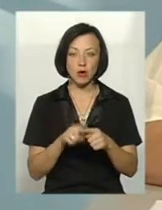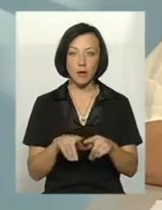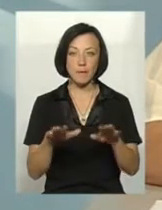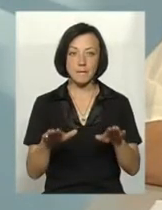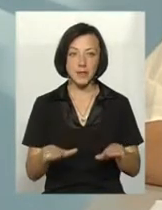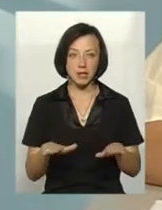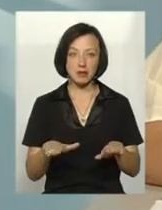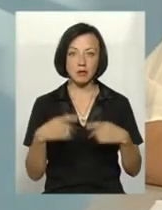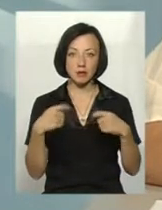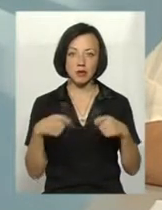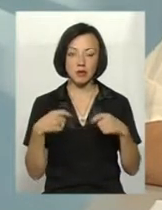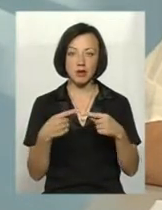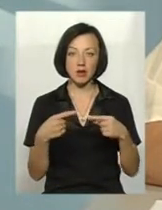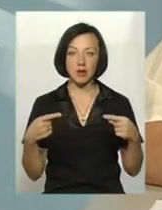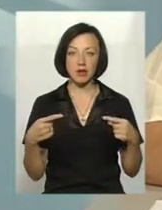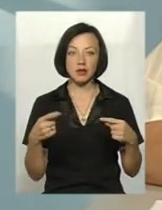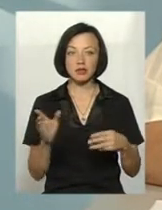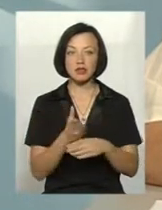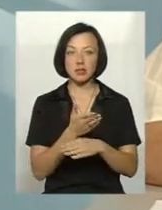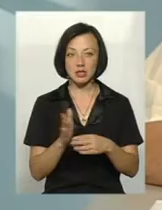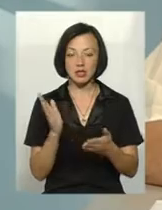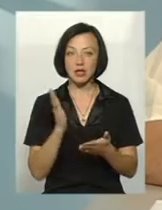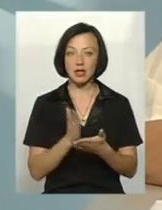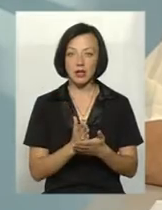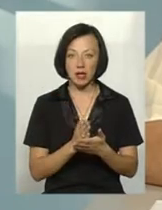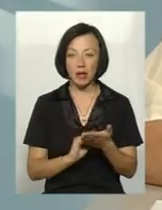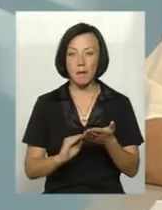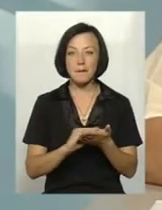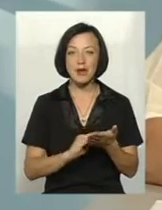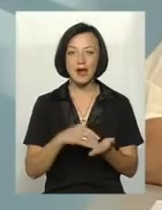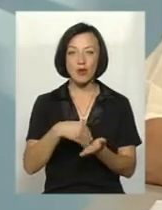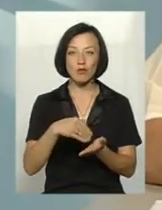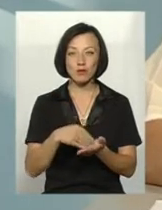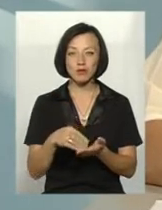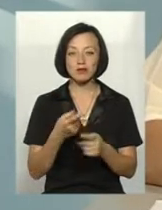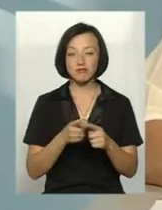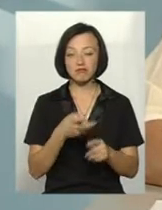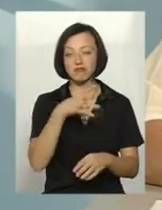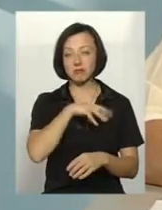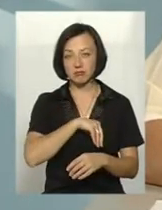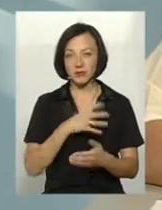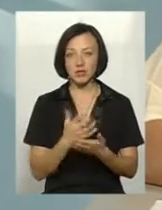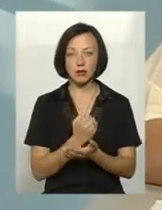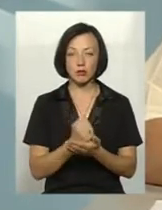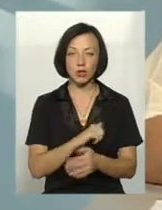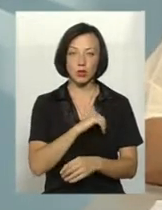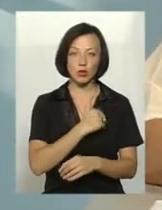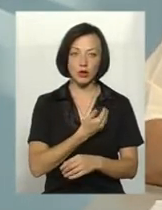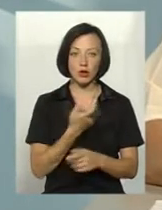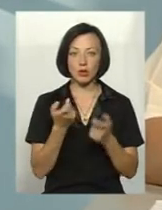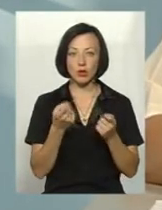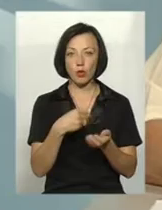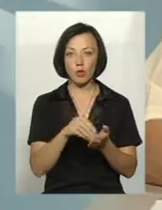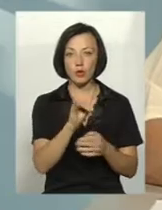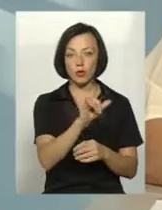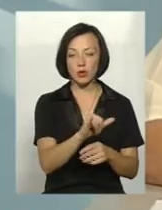реалізувати продукцію. Частина є перекупщиків, які мають на цьому також щось заробити, трошки купити